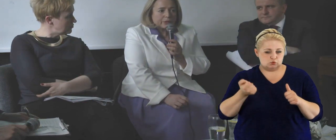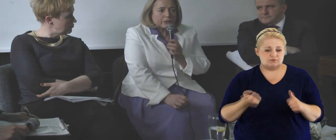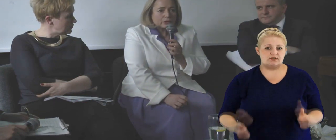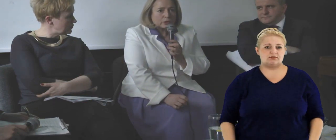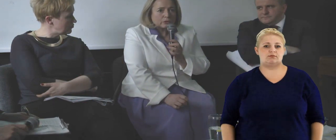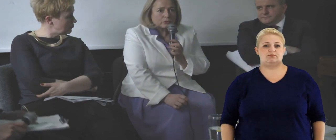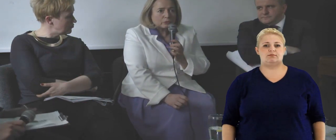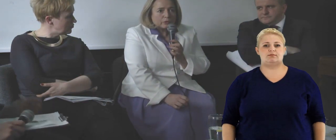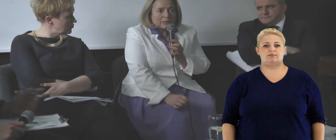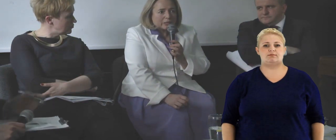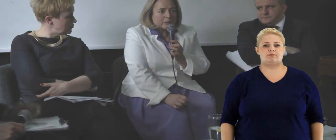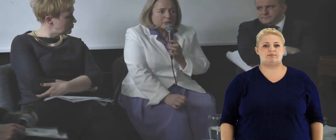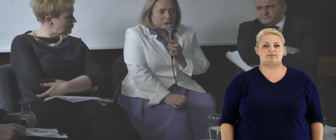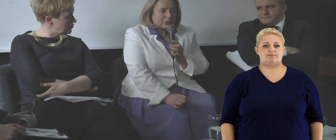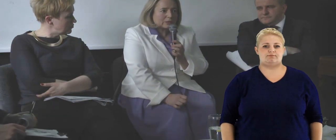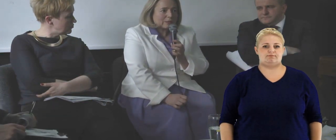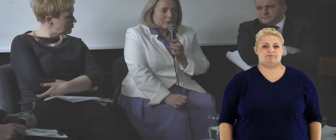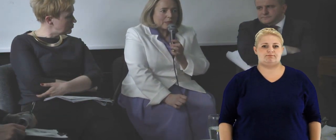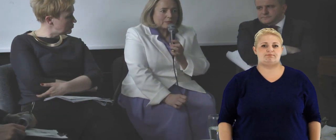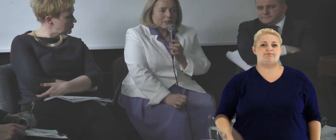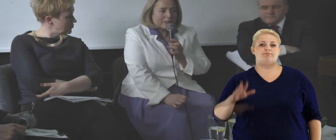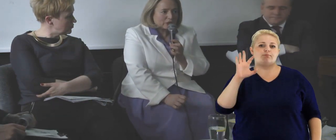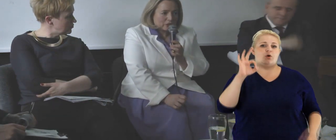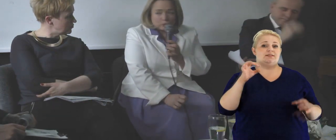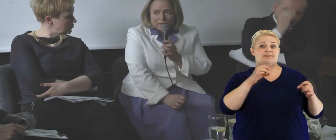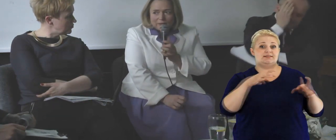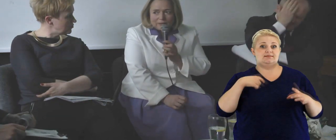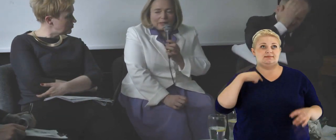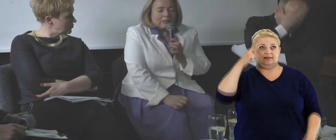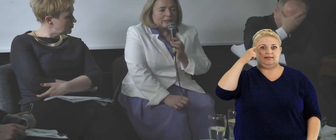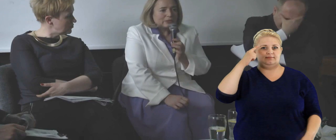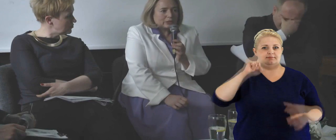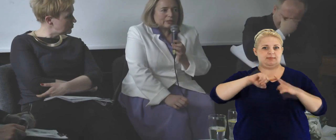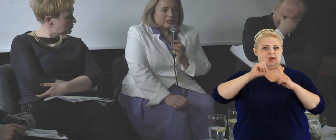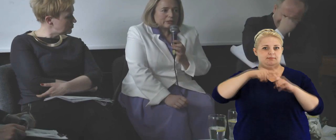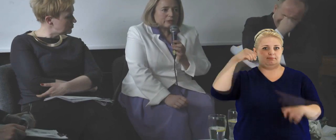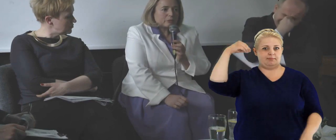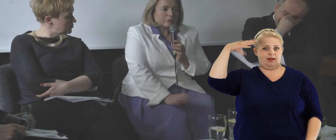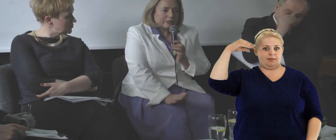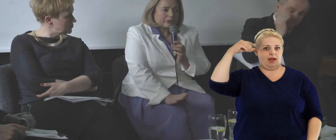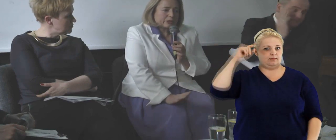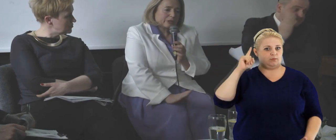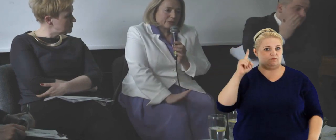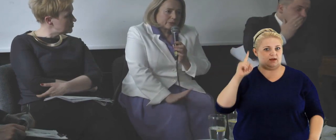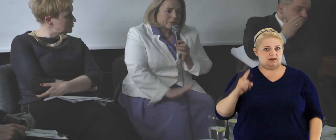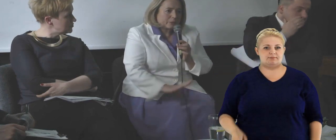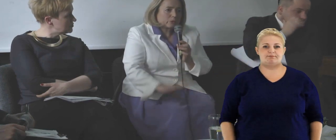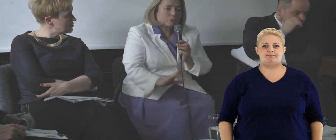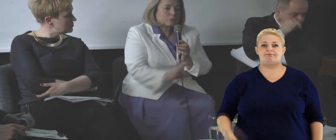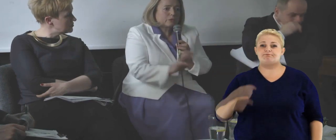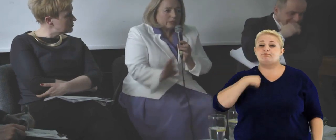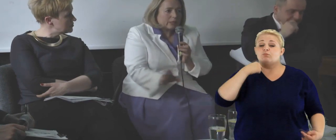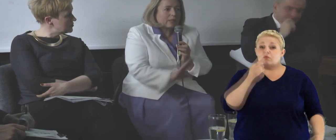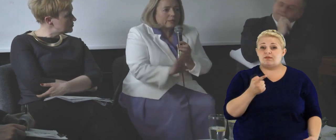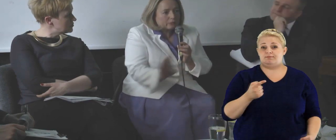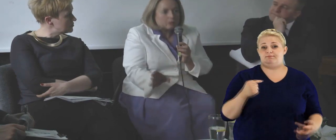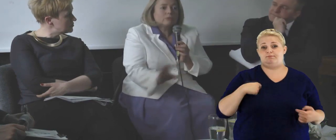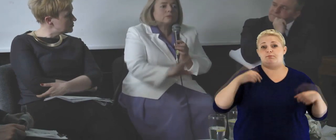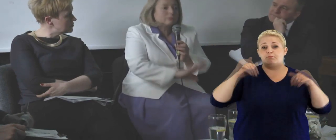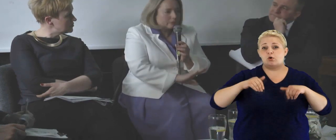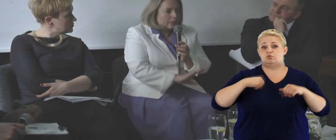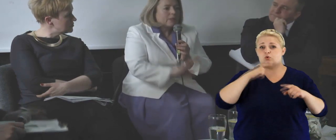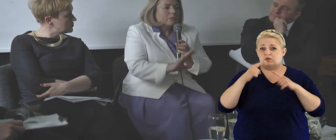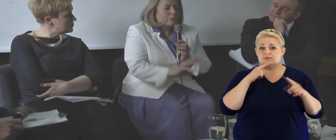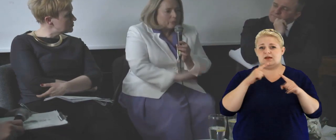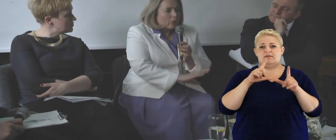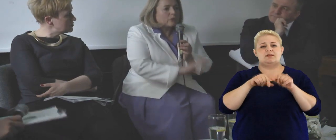rozsądku, bo natychmiast mi się zapala wielka żarówa, że, że w tym momencie po prostu mówię tak, ale to,